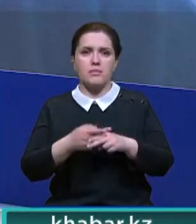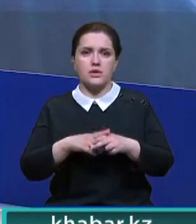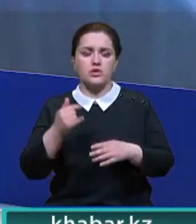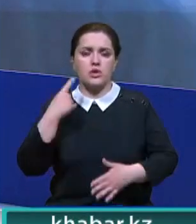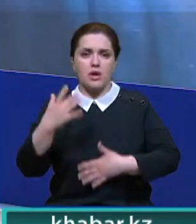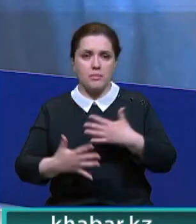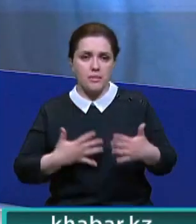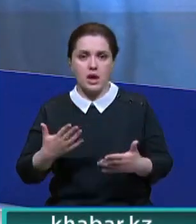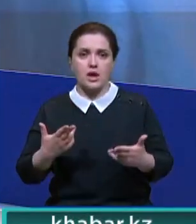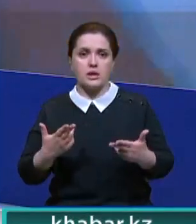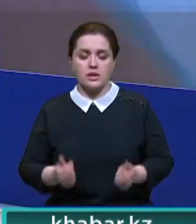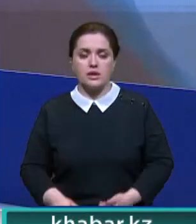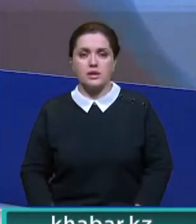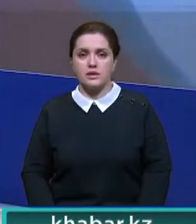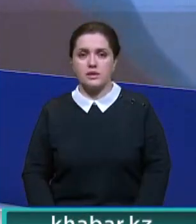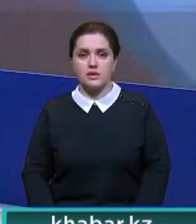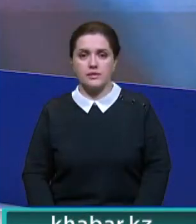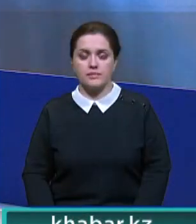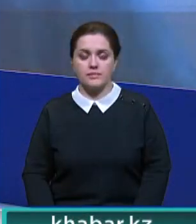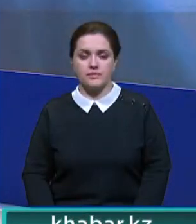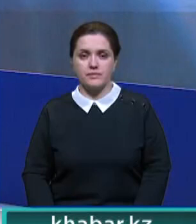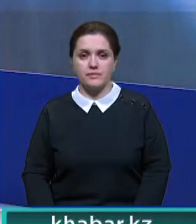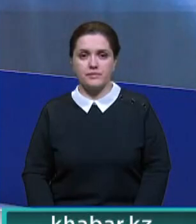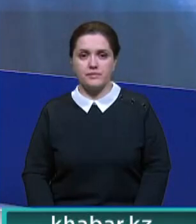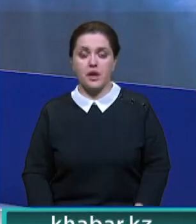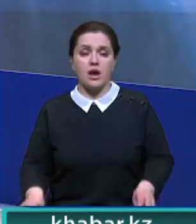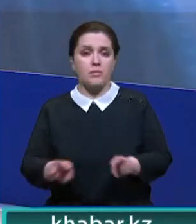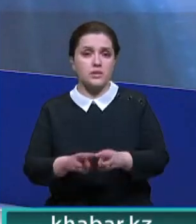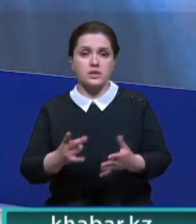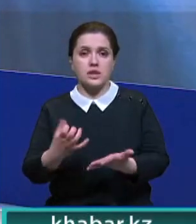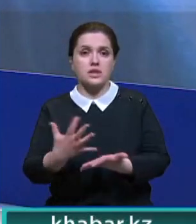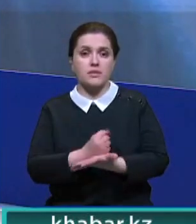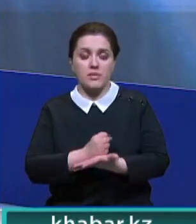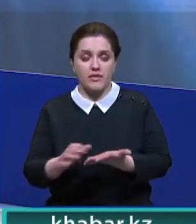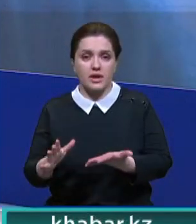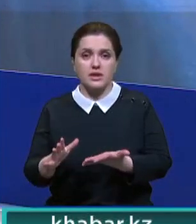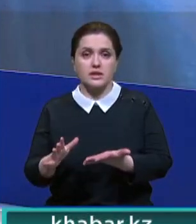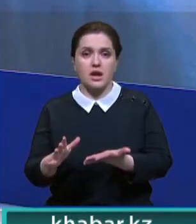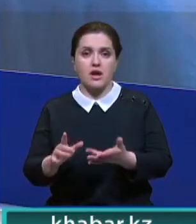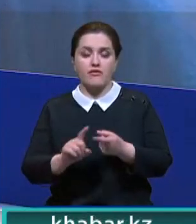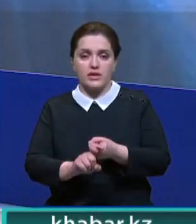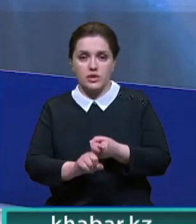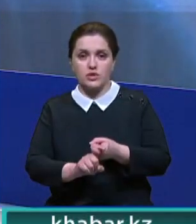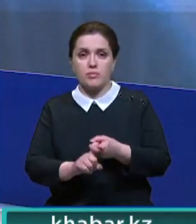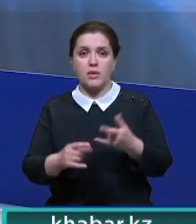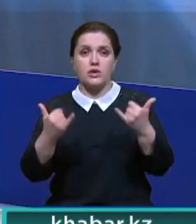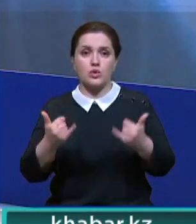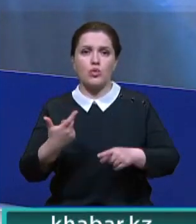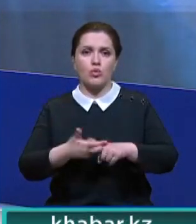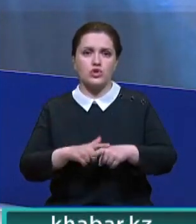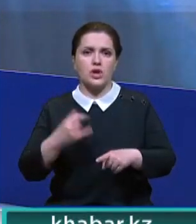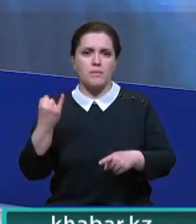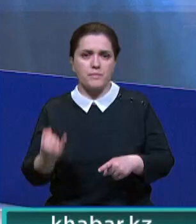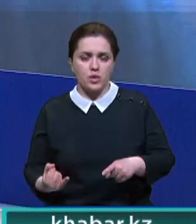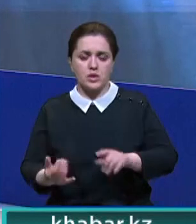медицинский происходит. Я понимаю, правительство не справляется с вирусом. В данный момент очень плохо